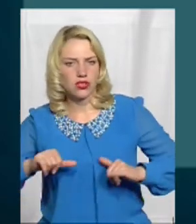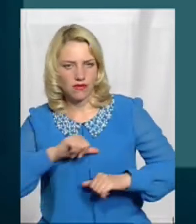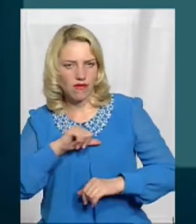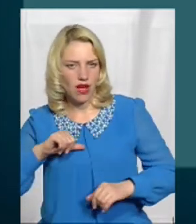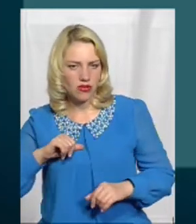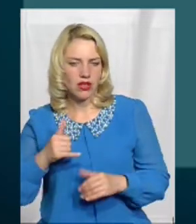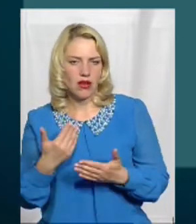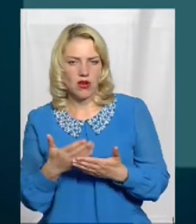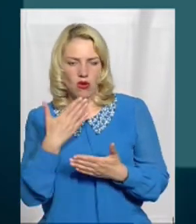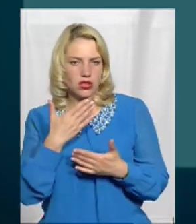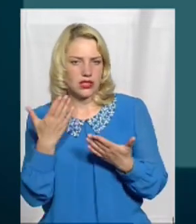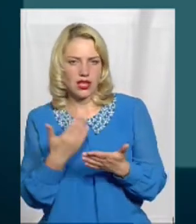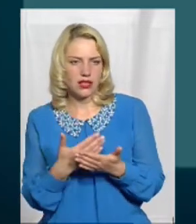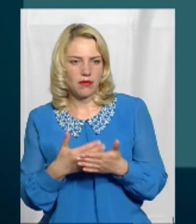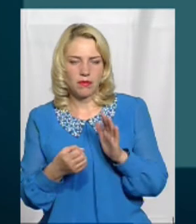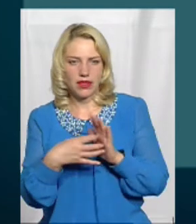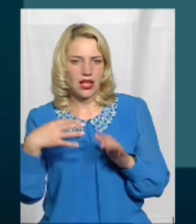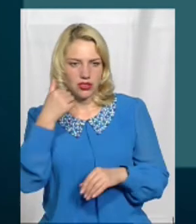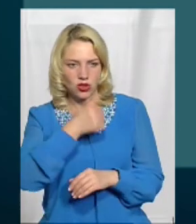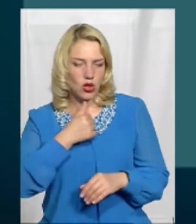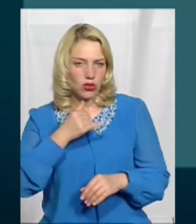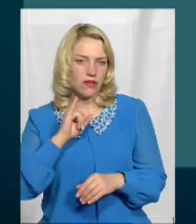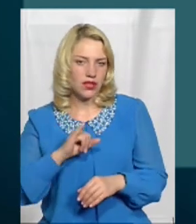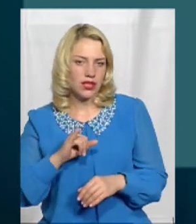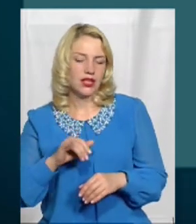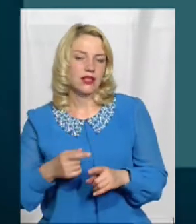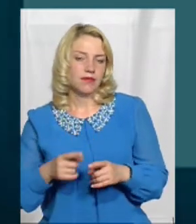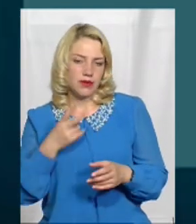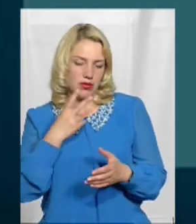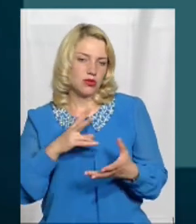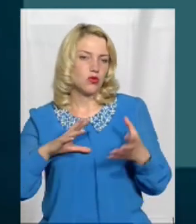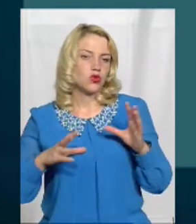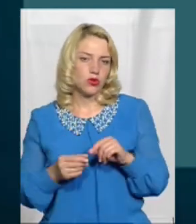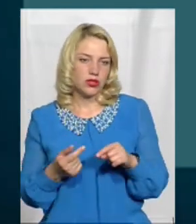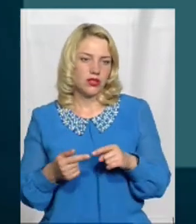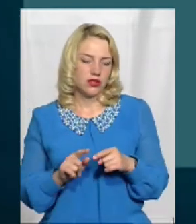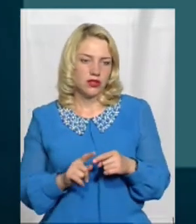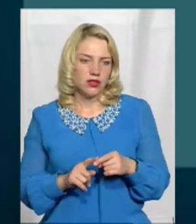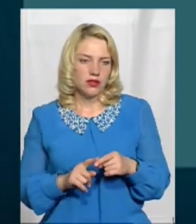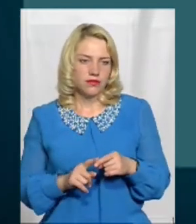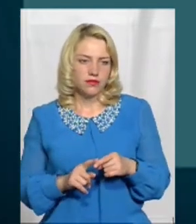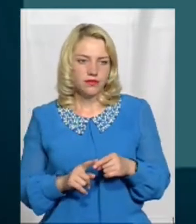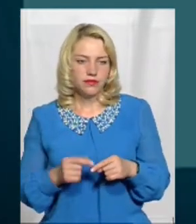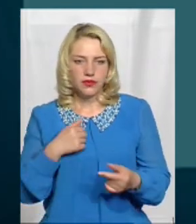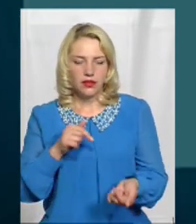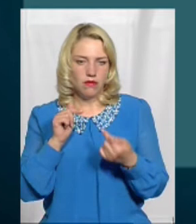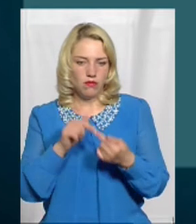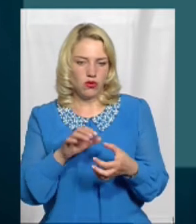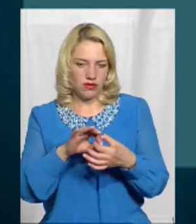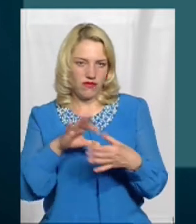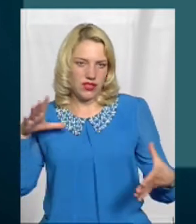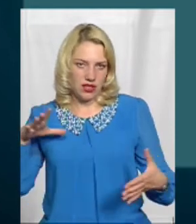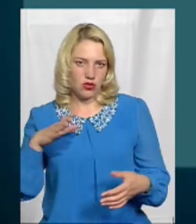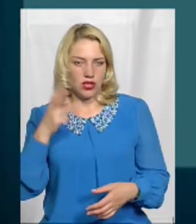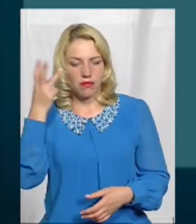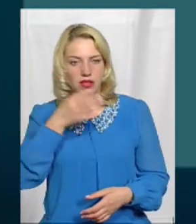десь років, ну менше 15 І видно ці результати Я не за громік від'єднуватися від Мельницької області